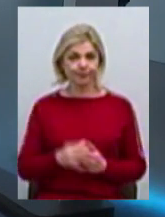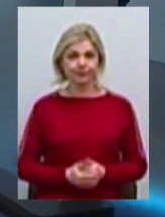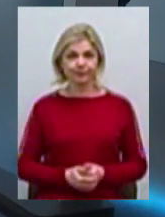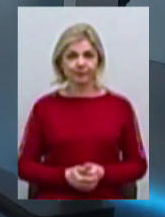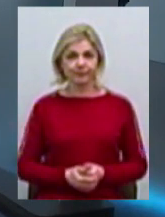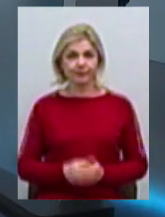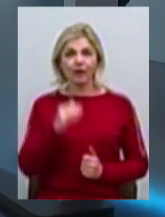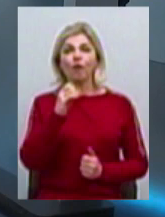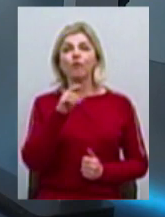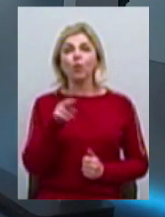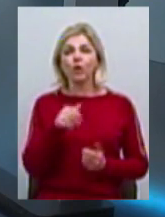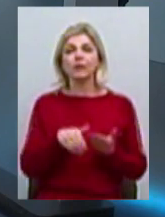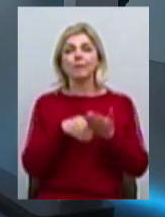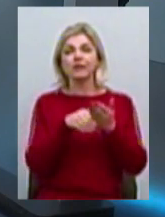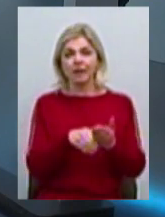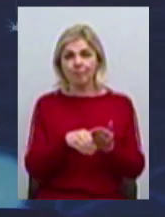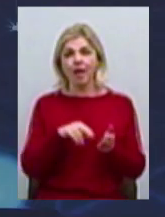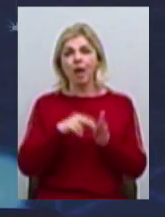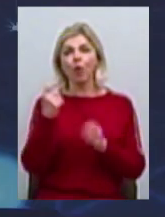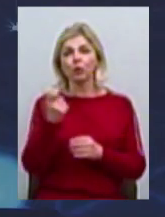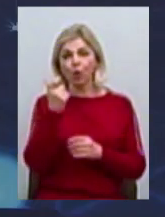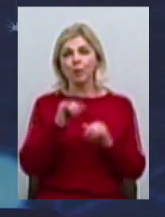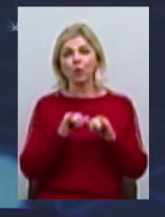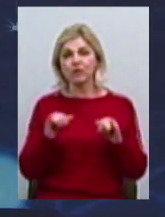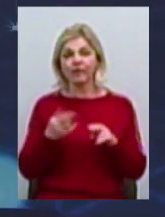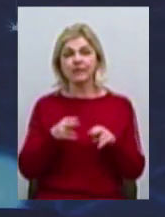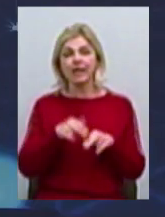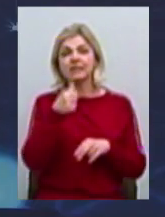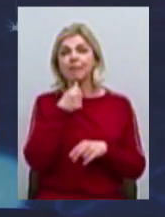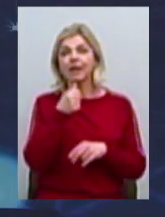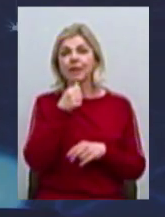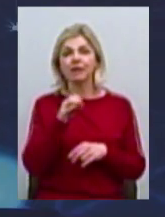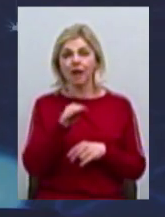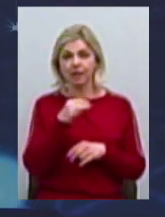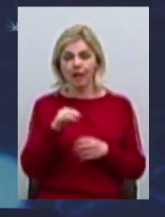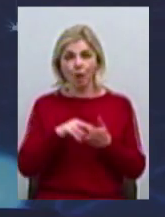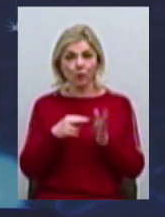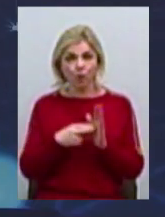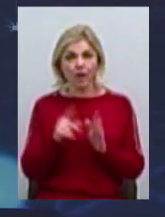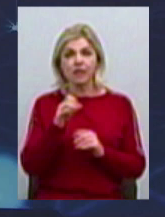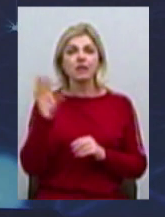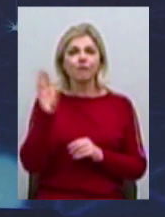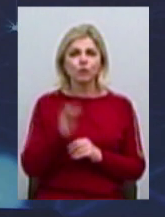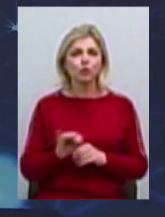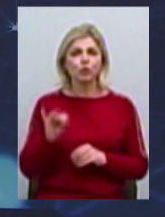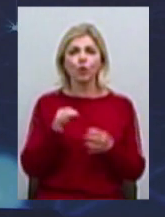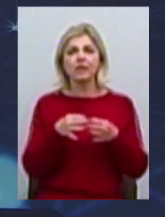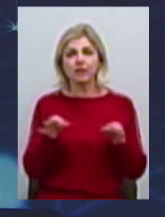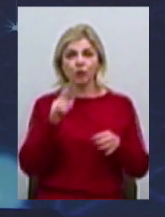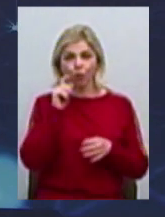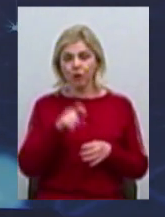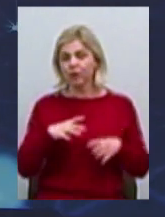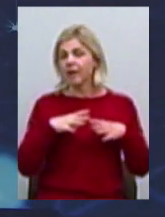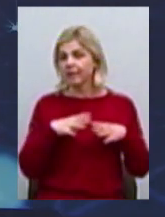Фонд підтримки винаходів Мінеконом розвитку – це експериментальний проєкт. За всю історію незалежності України не було,